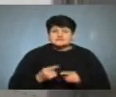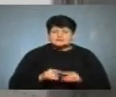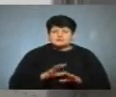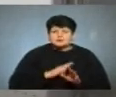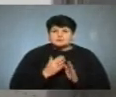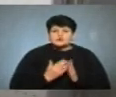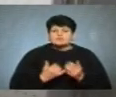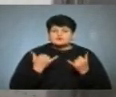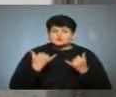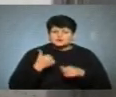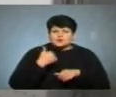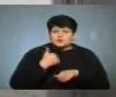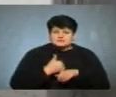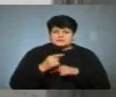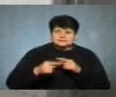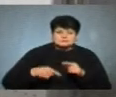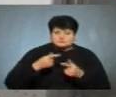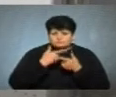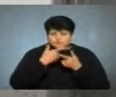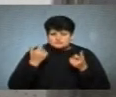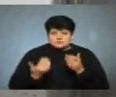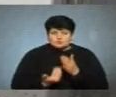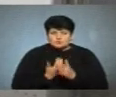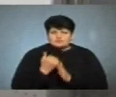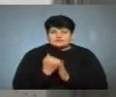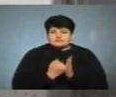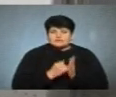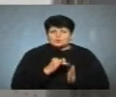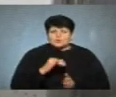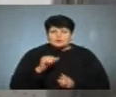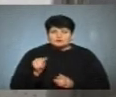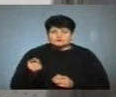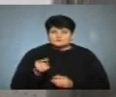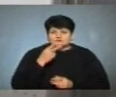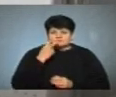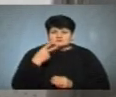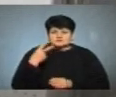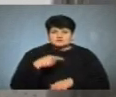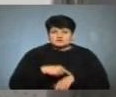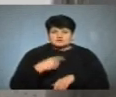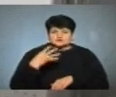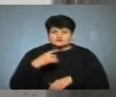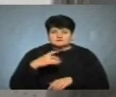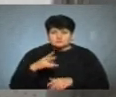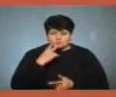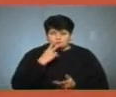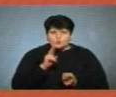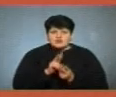програма «Сьогодні головне». Наступне інформаційне оновлення на телеканалі ЮА Тернопіль. Дивіться о 20.40. Побачимось.